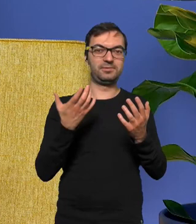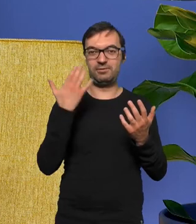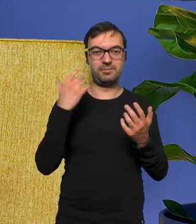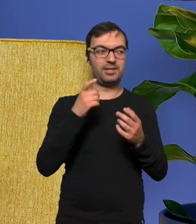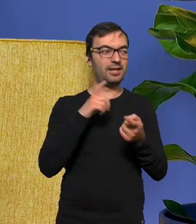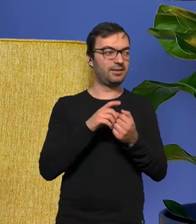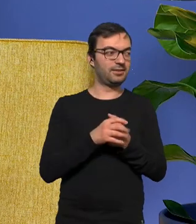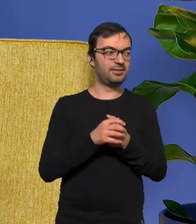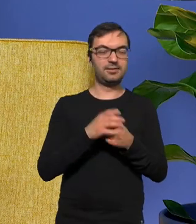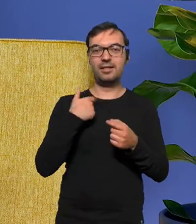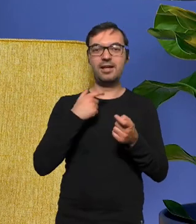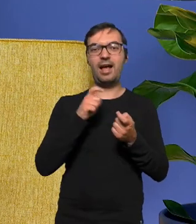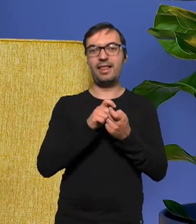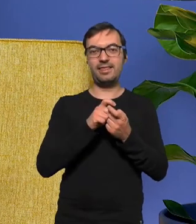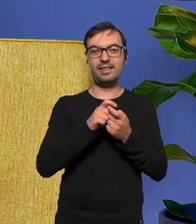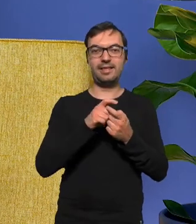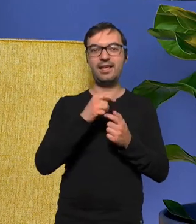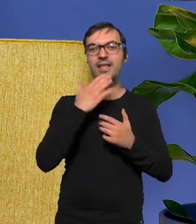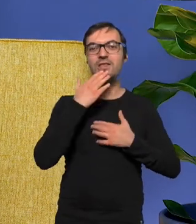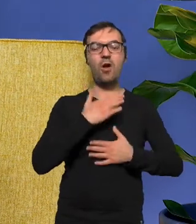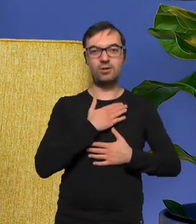anty idolstwem no